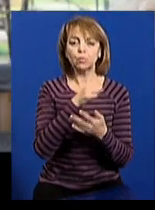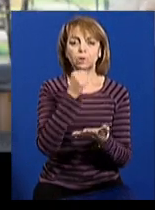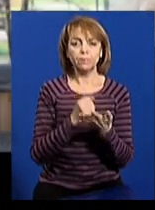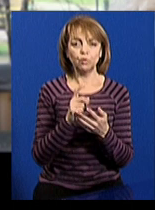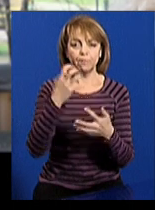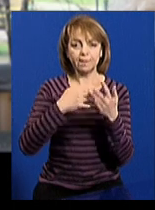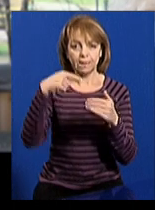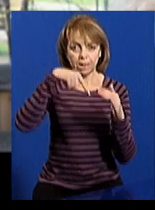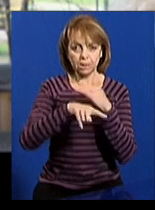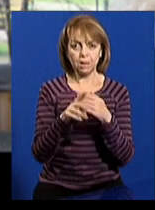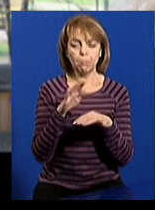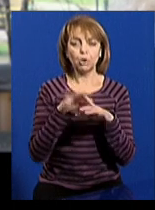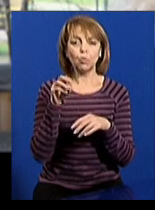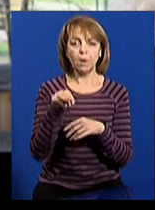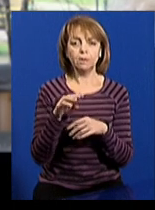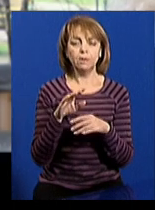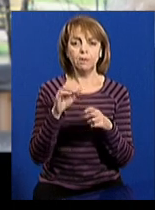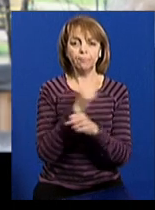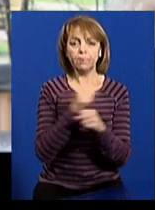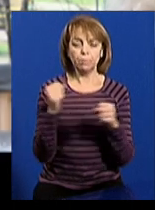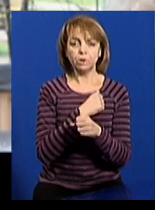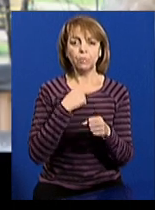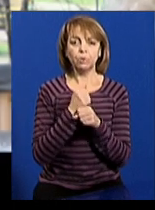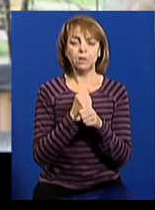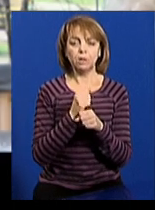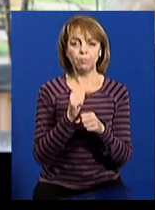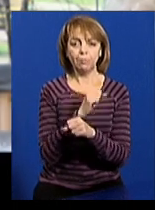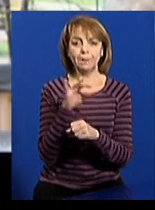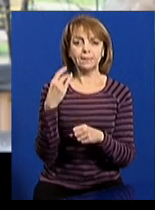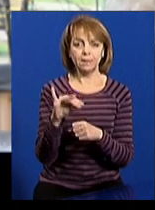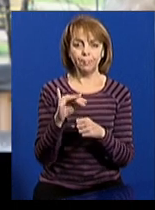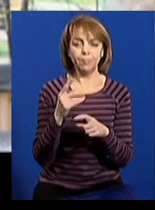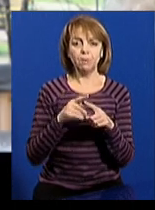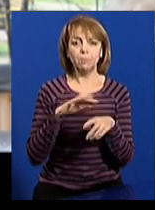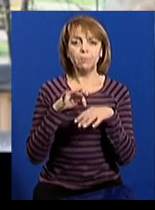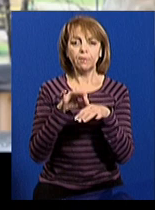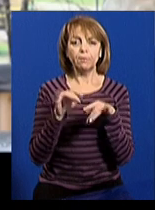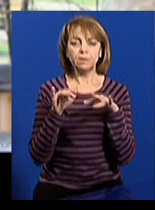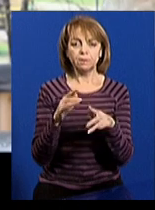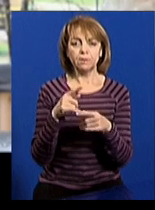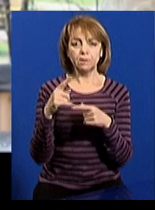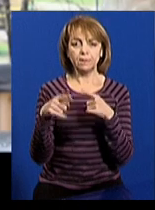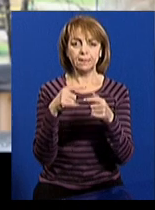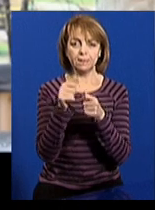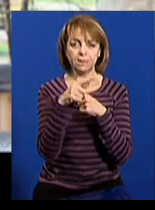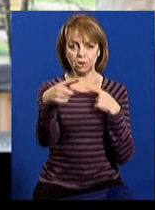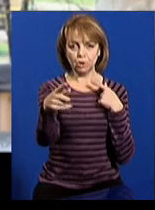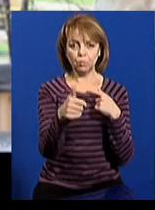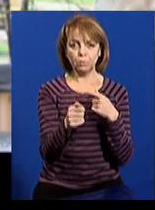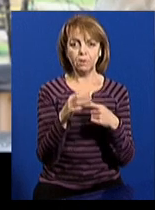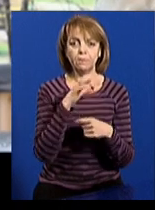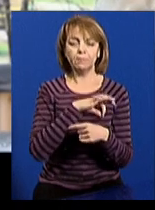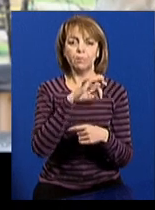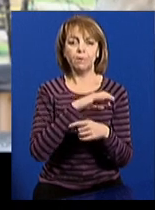банкомату вибухнув саморобний вибуховий пристрій, який був приведений в дію дистанціонно з використанням